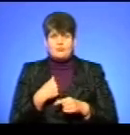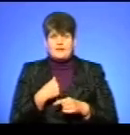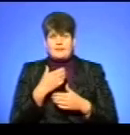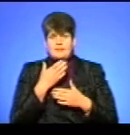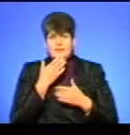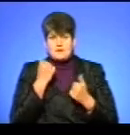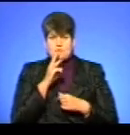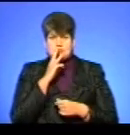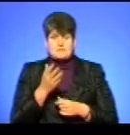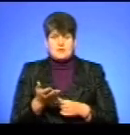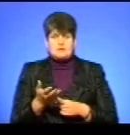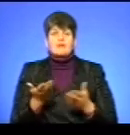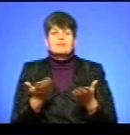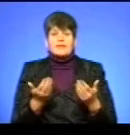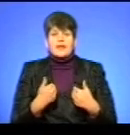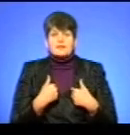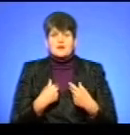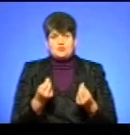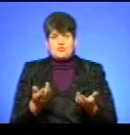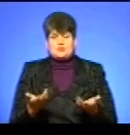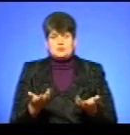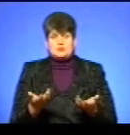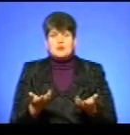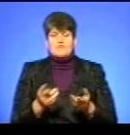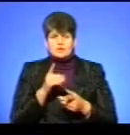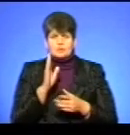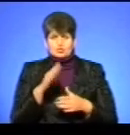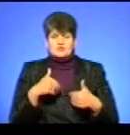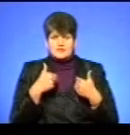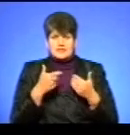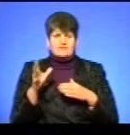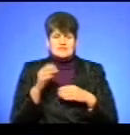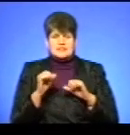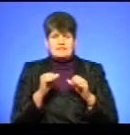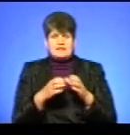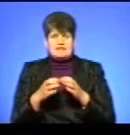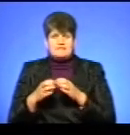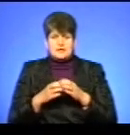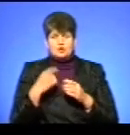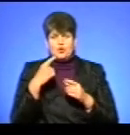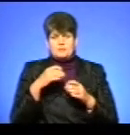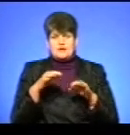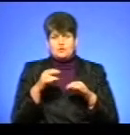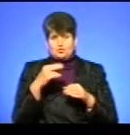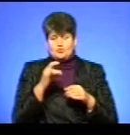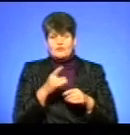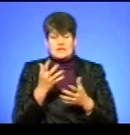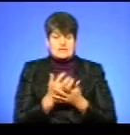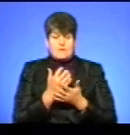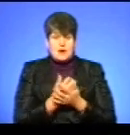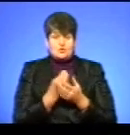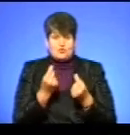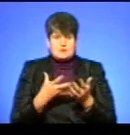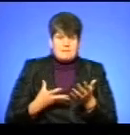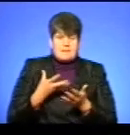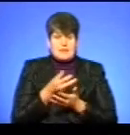маємо зарплати? Де наші гроші? Вони будуть звертатися, всі керівники філій, до Облавтодору. Вони заробляють гроші, ми